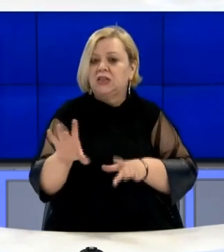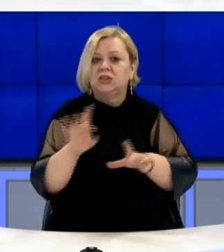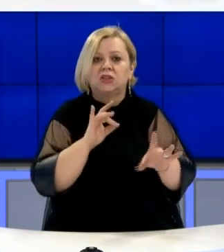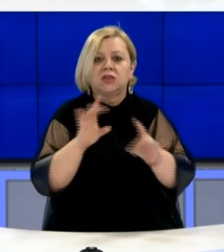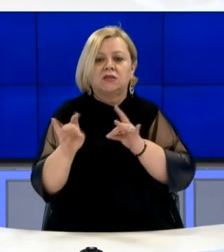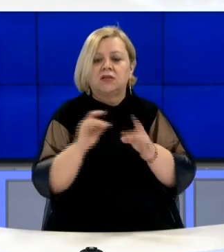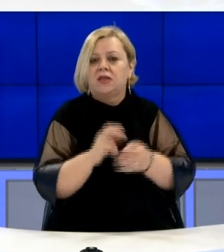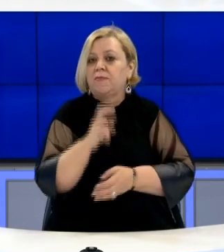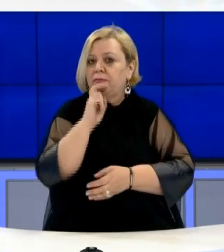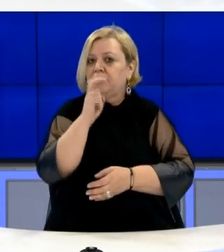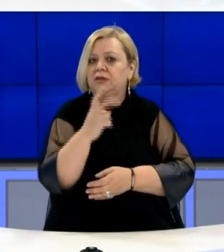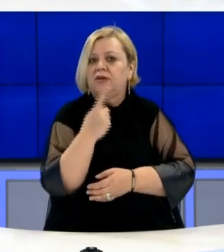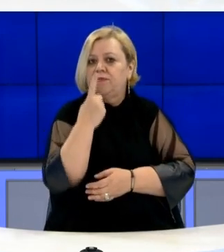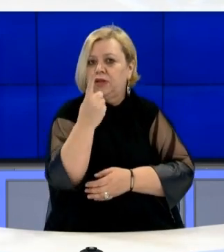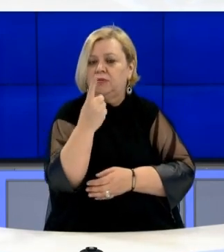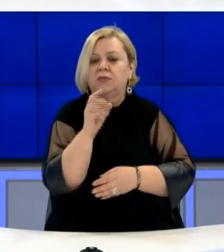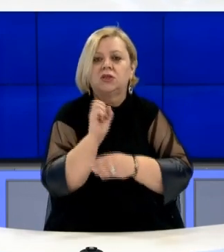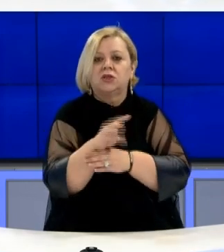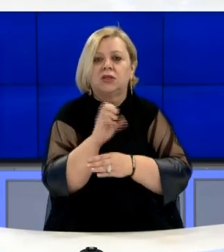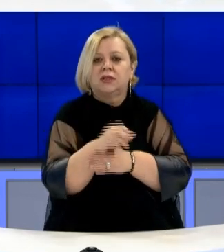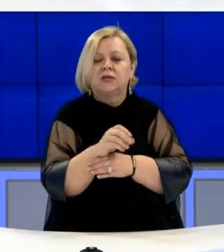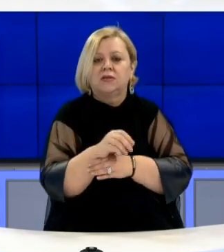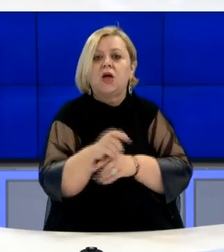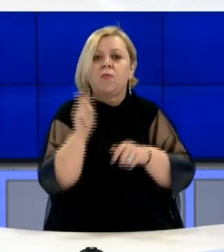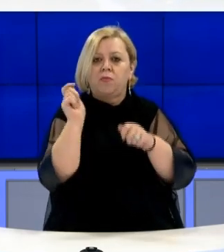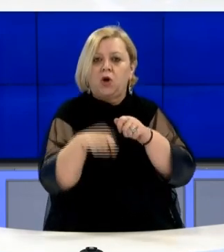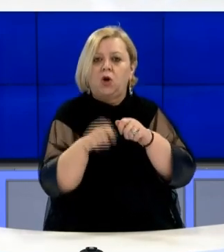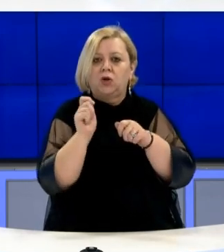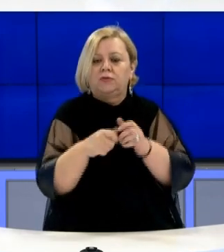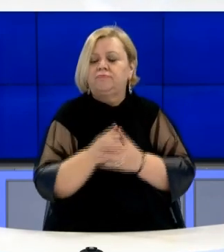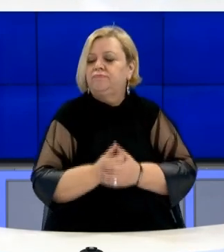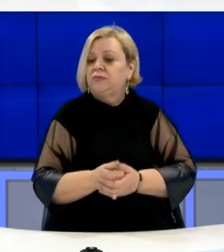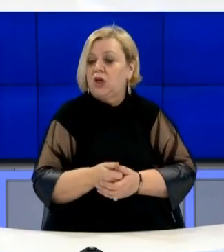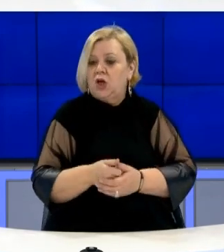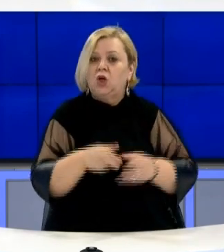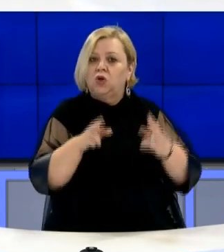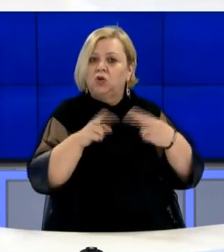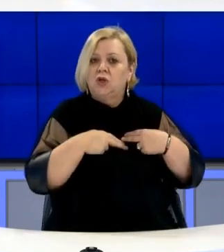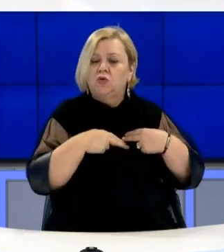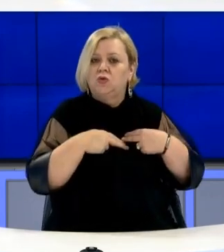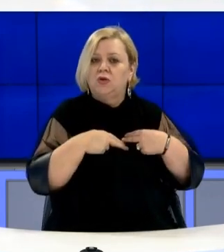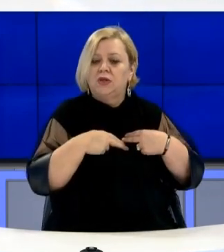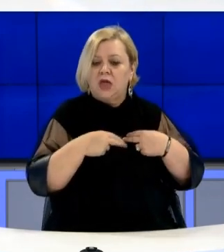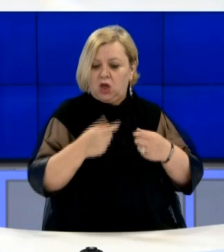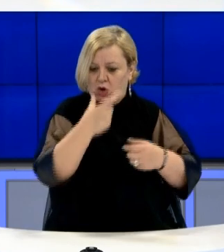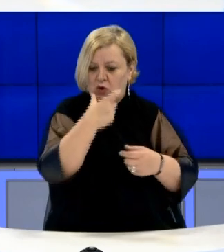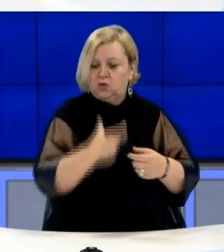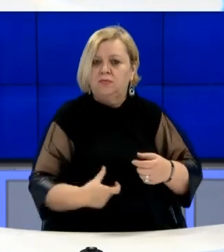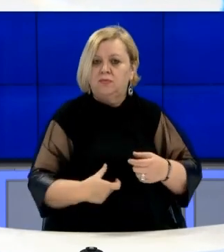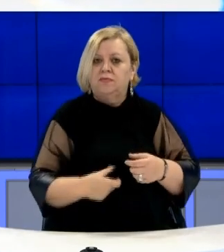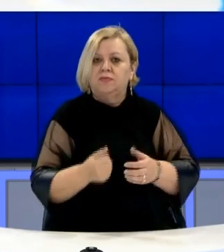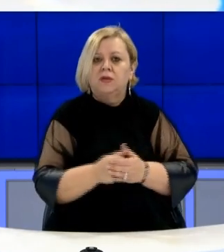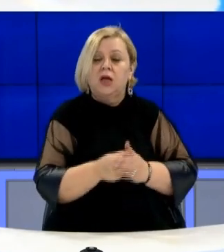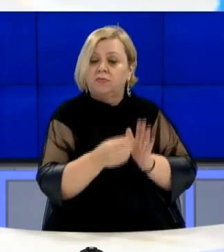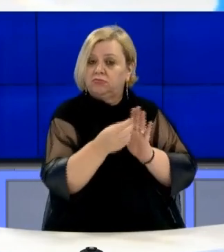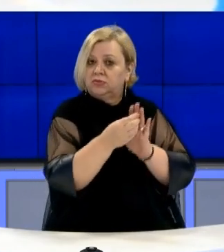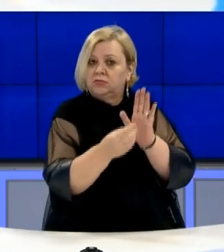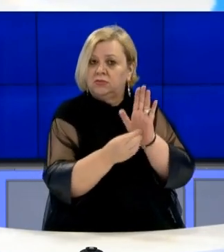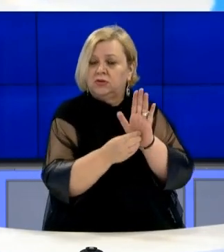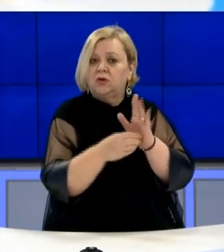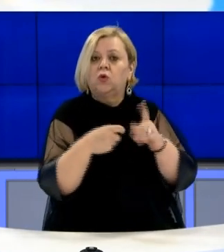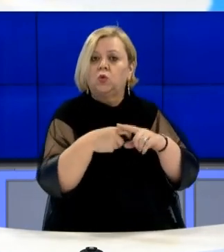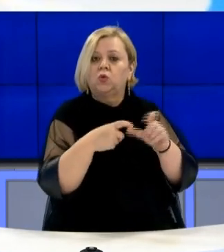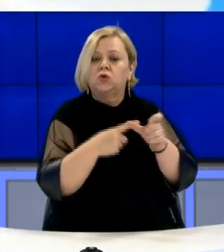dhe i përgjigjet vetëm këshillit prokurorial të Kosovës, prandaj dhe tyrat, obligimet dhe mandatit i janë të përcaktuar nga